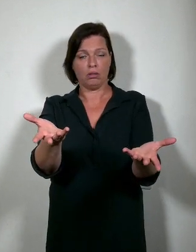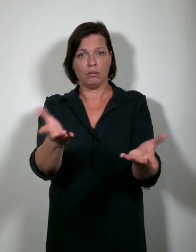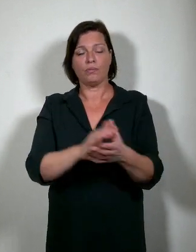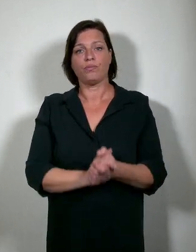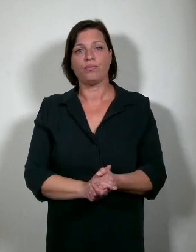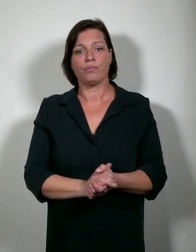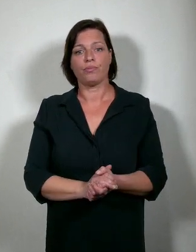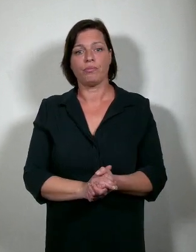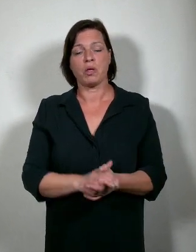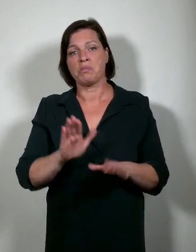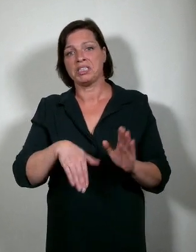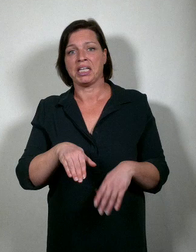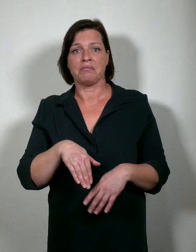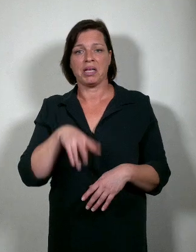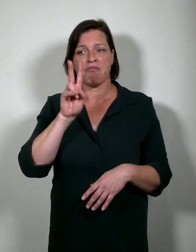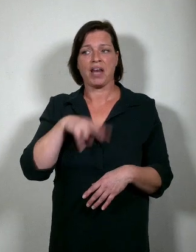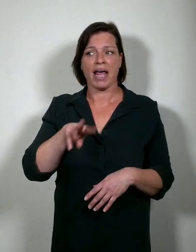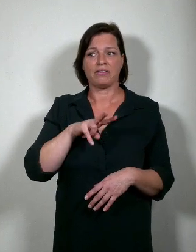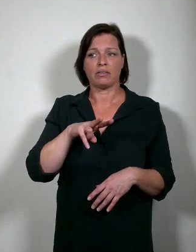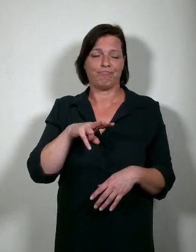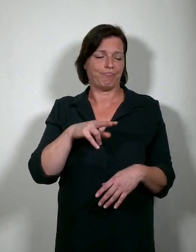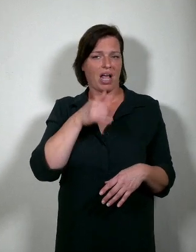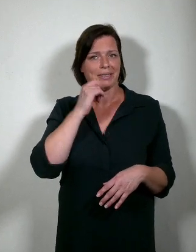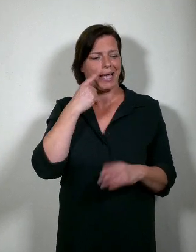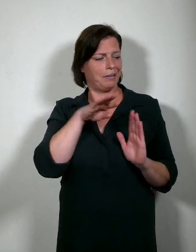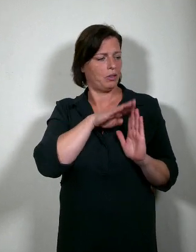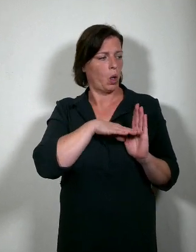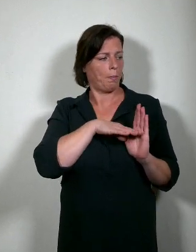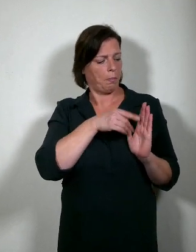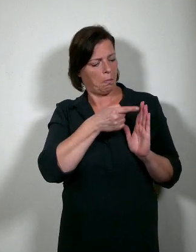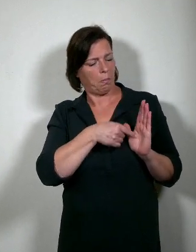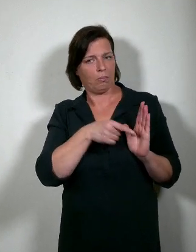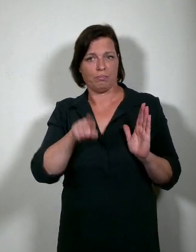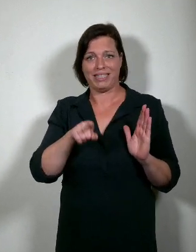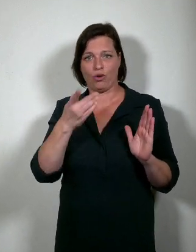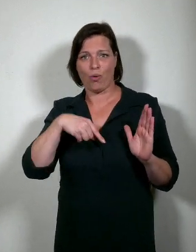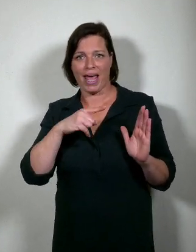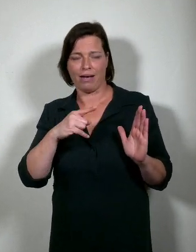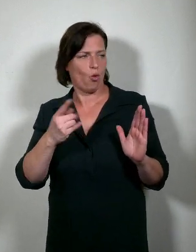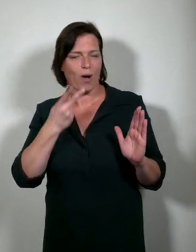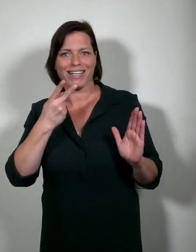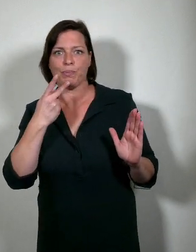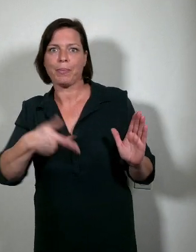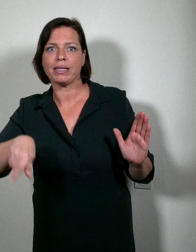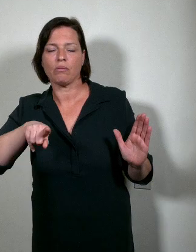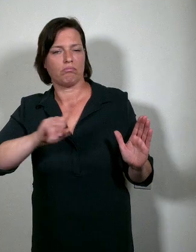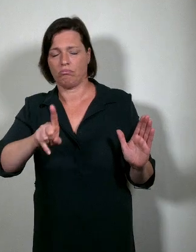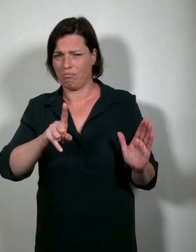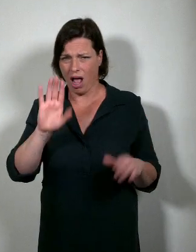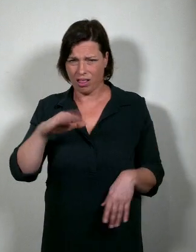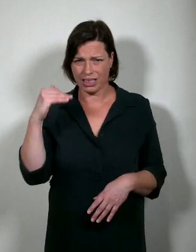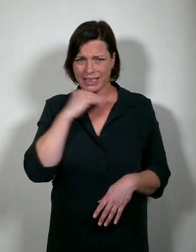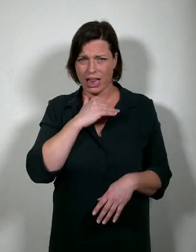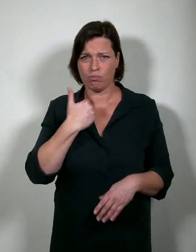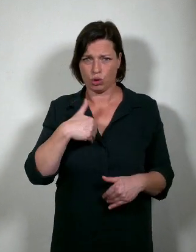normen. Misschien een beetje, wel ja, avant-gardistisch. Maar het idee werkt snel omarmend. Onder meer